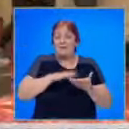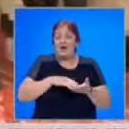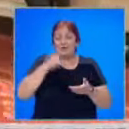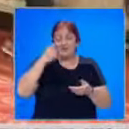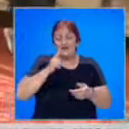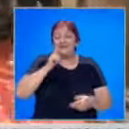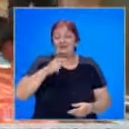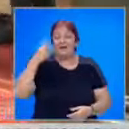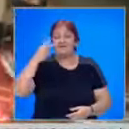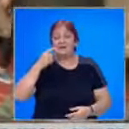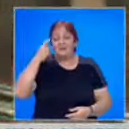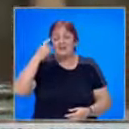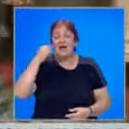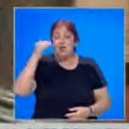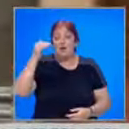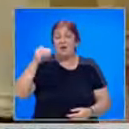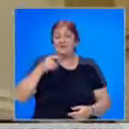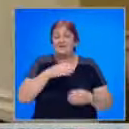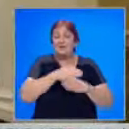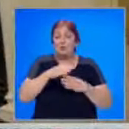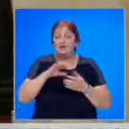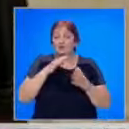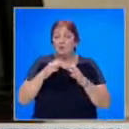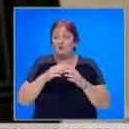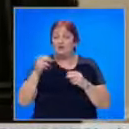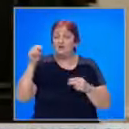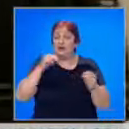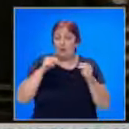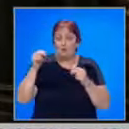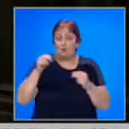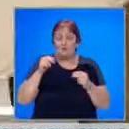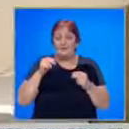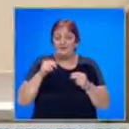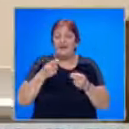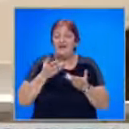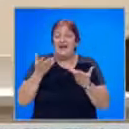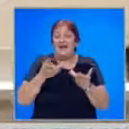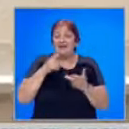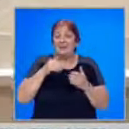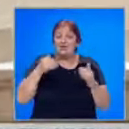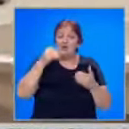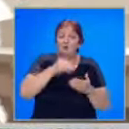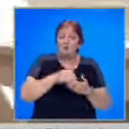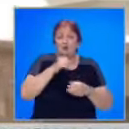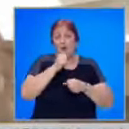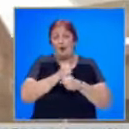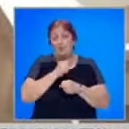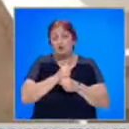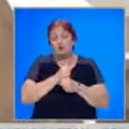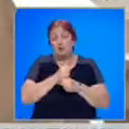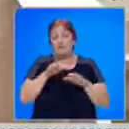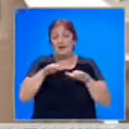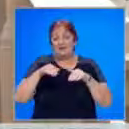знаят и трябва да разбират логиката за провеждане на политическите консултации и как те ще доведат до работещо